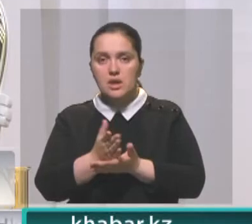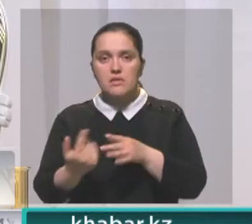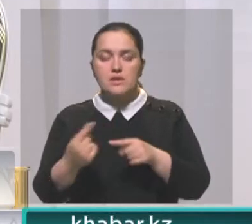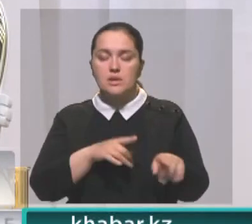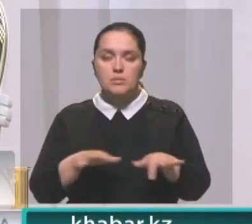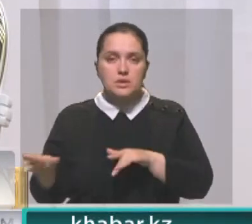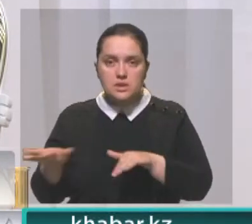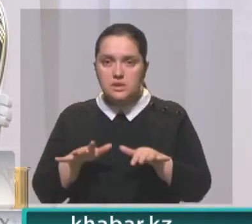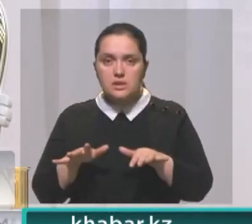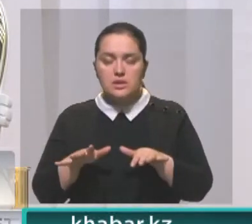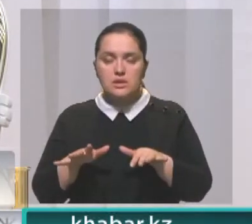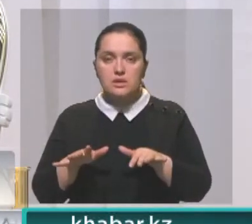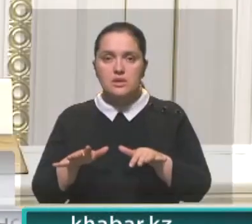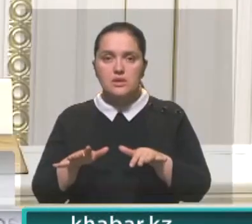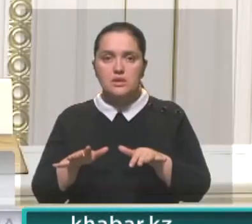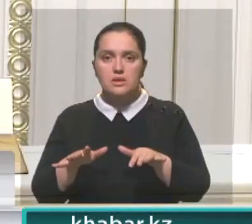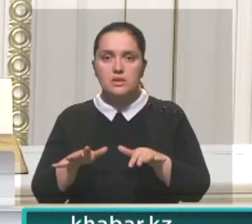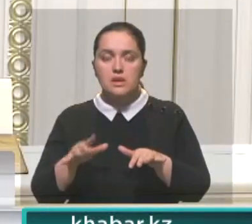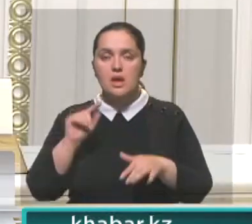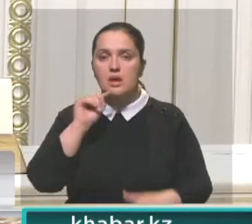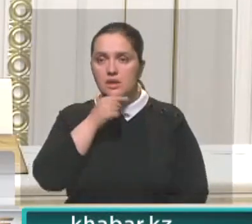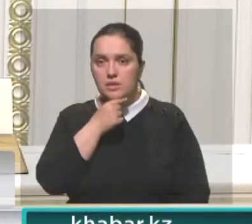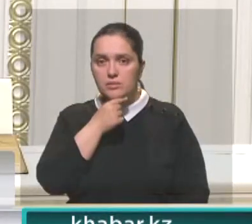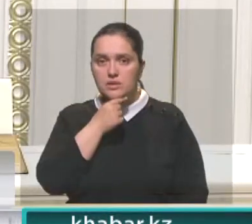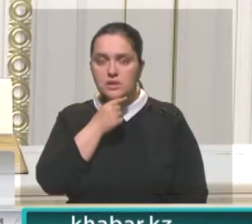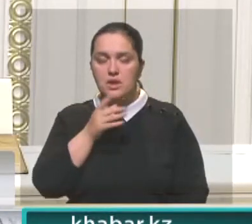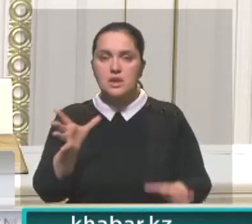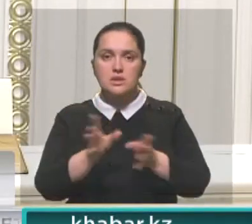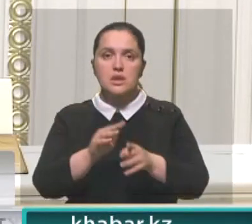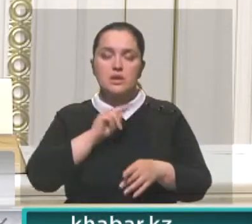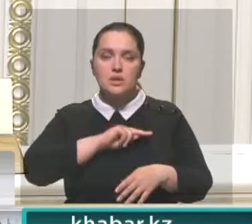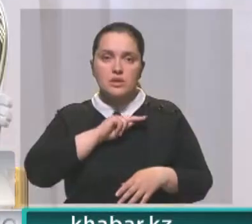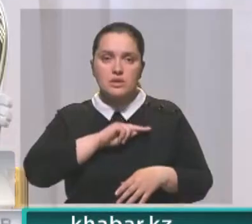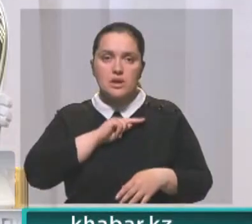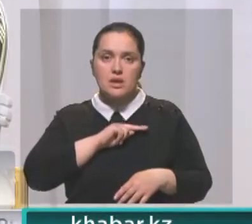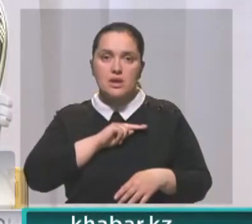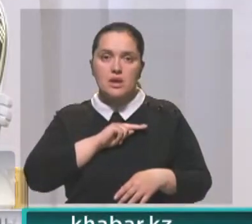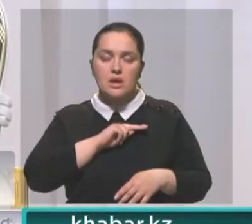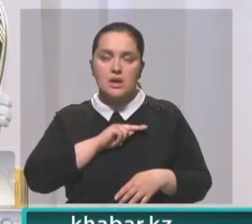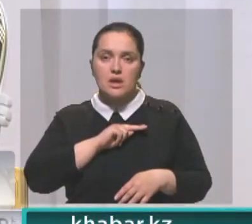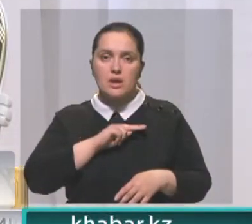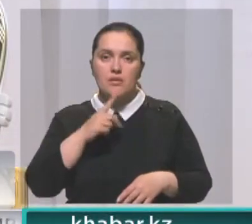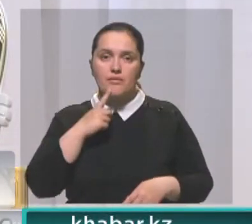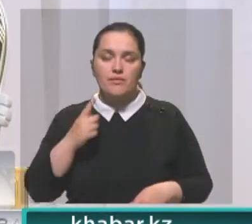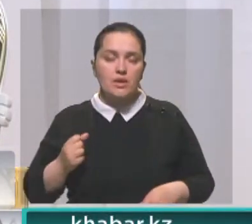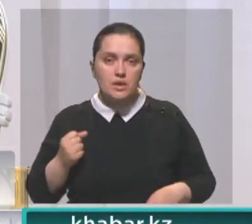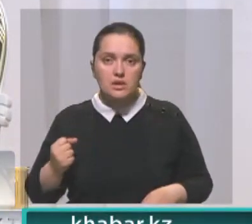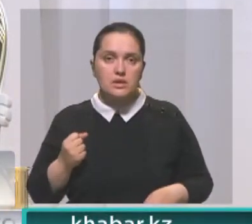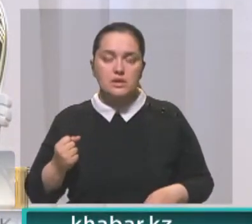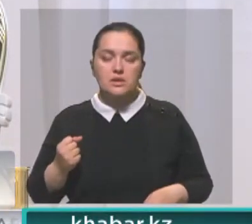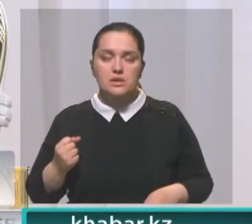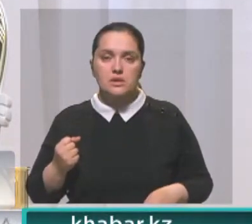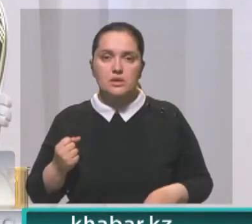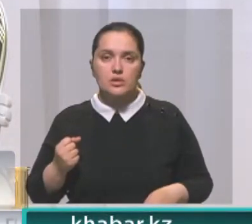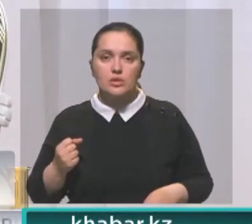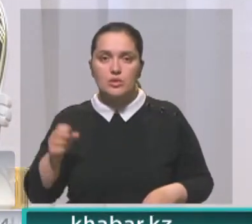государств, участников, экономическое сотрудничество, контакты в военной сфере, в гуманитарной сфере.